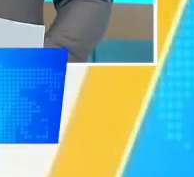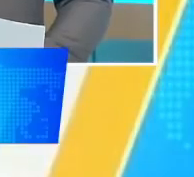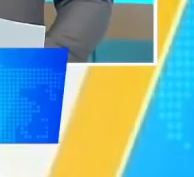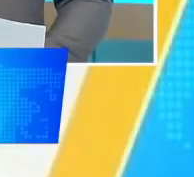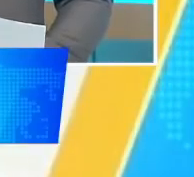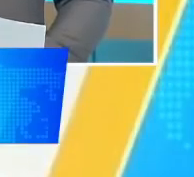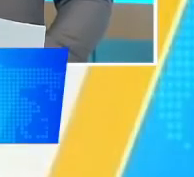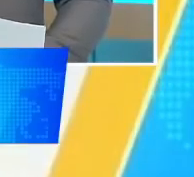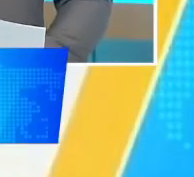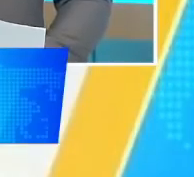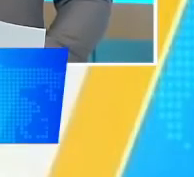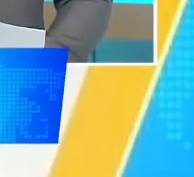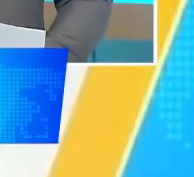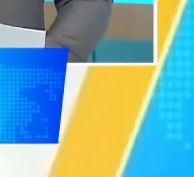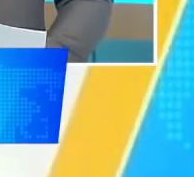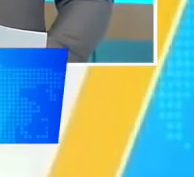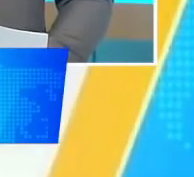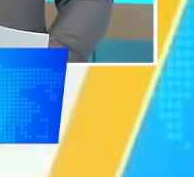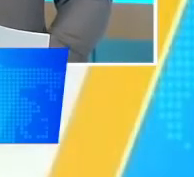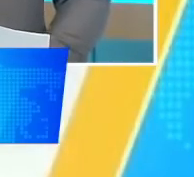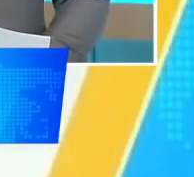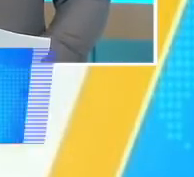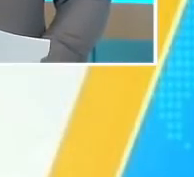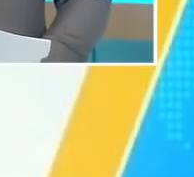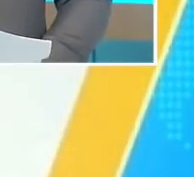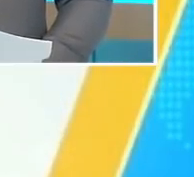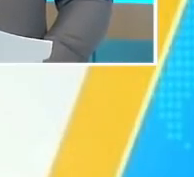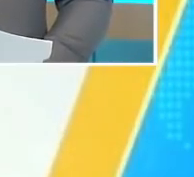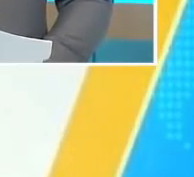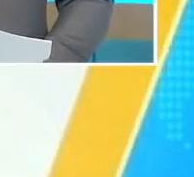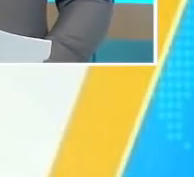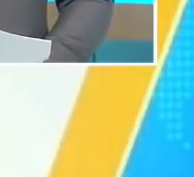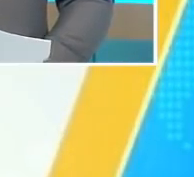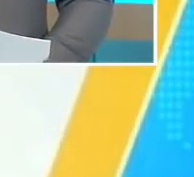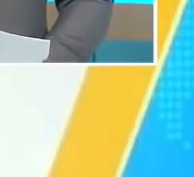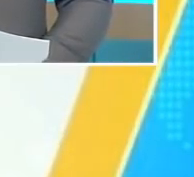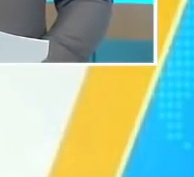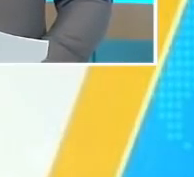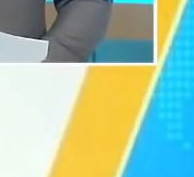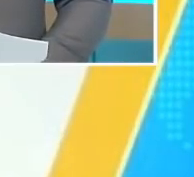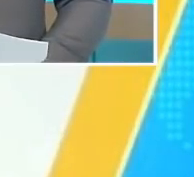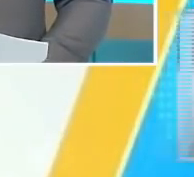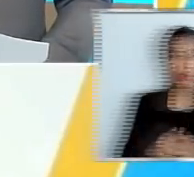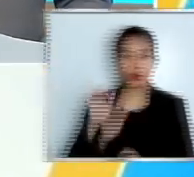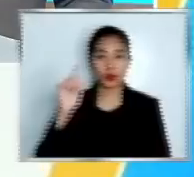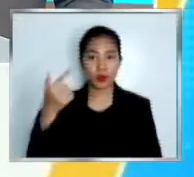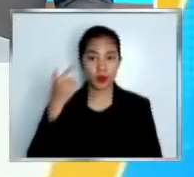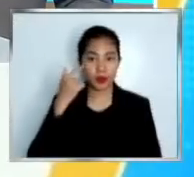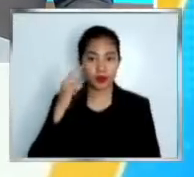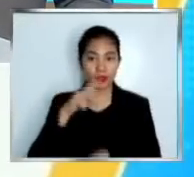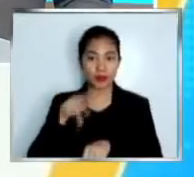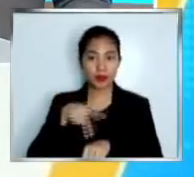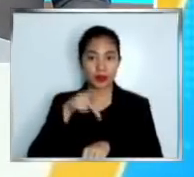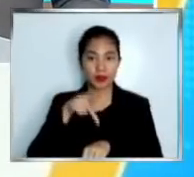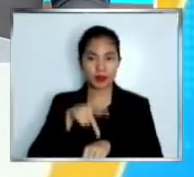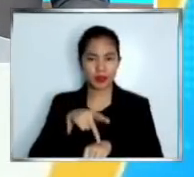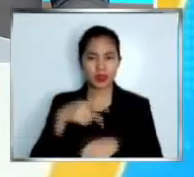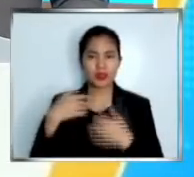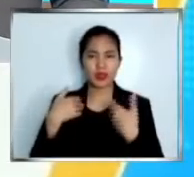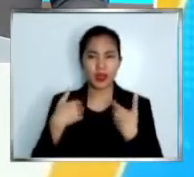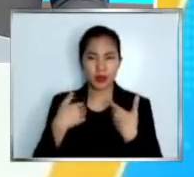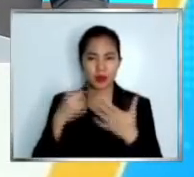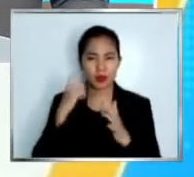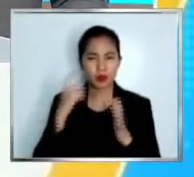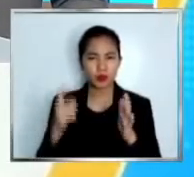Magandang tanghali po. Oras na para sa maiinit na balita. Kinundinan ng gobyerno ng Pilipinas ang panibagong harassment umano ng